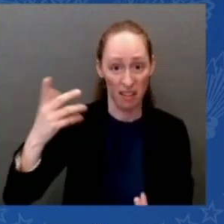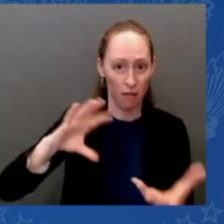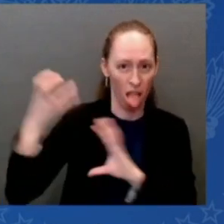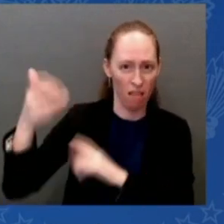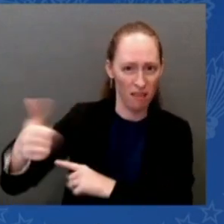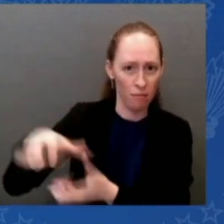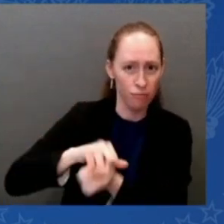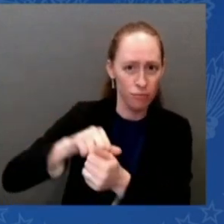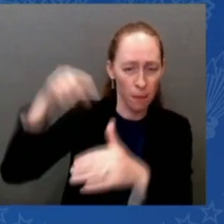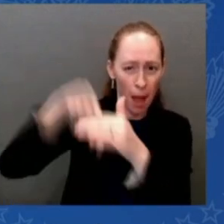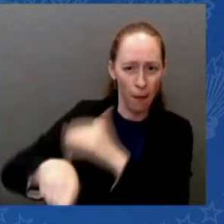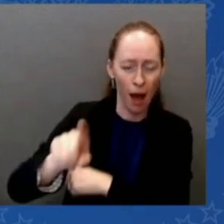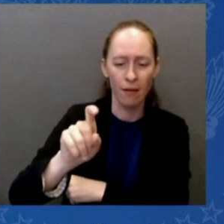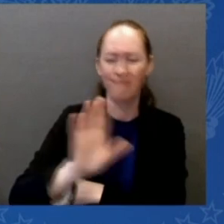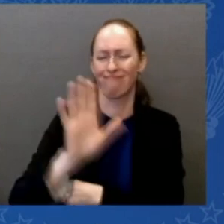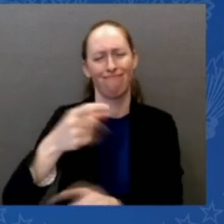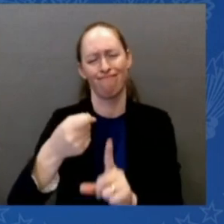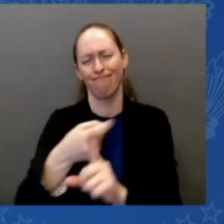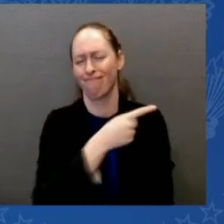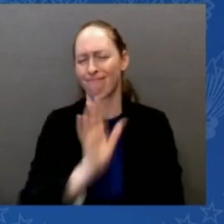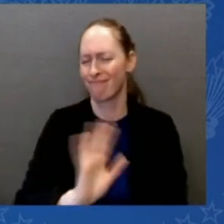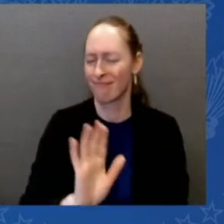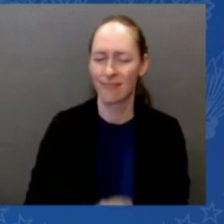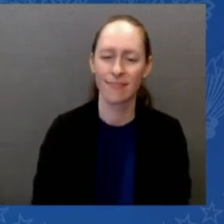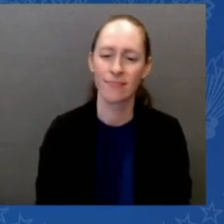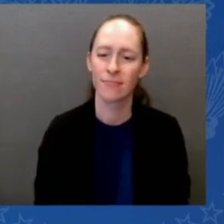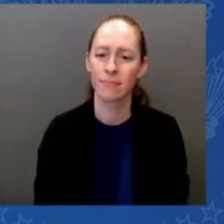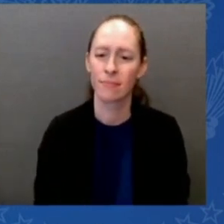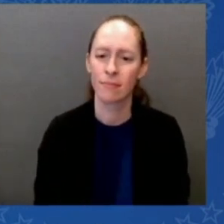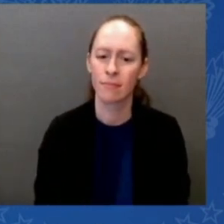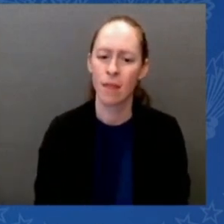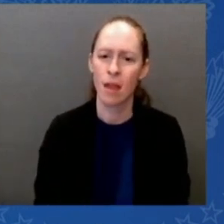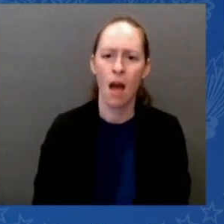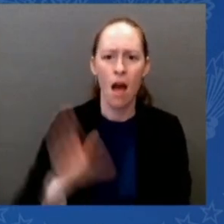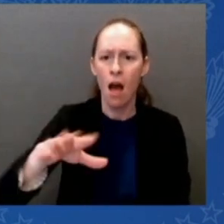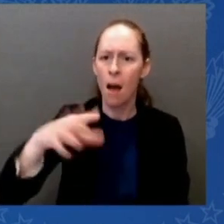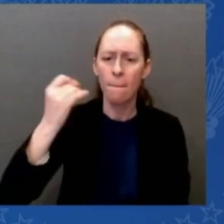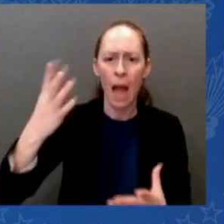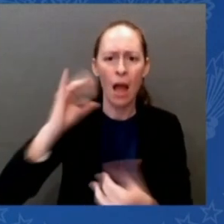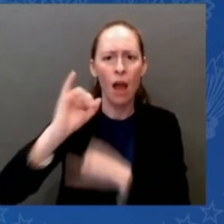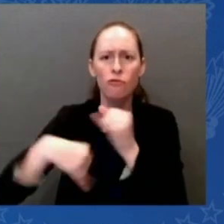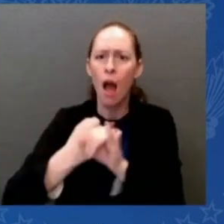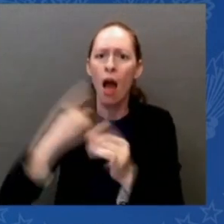There's a lot of important international issues, but we're here to talk about America. Okay, thank you. Thank you.